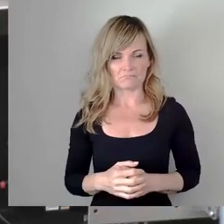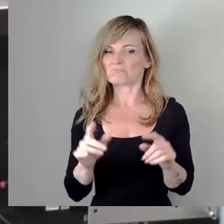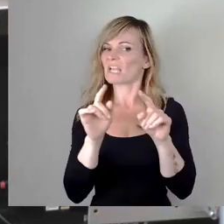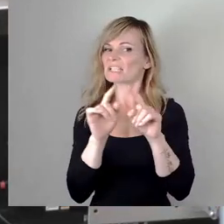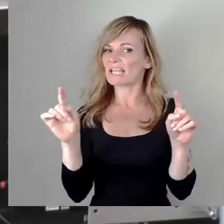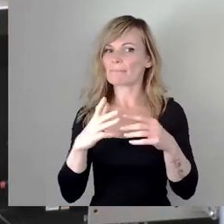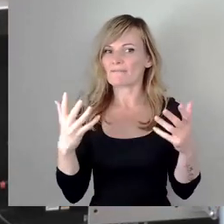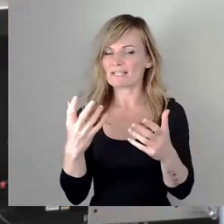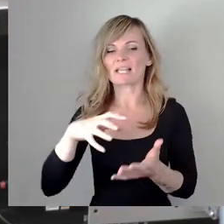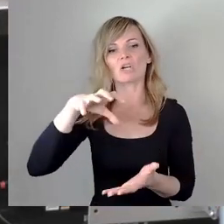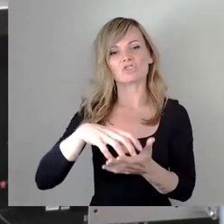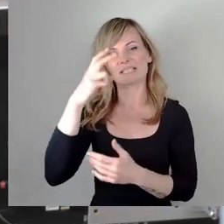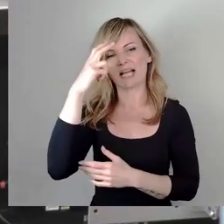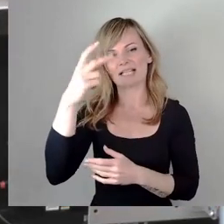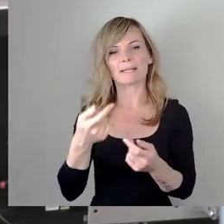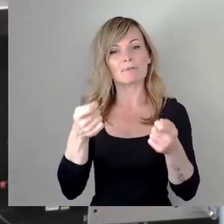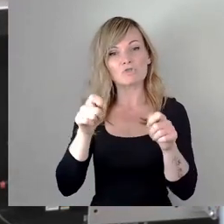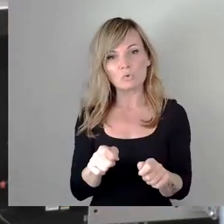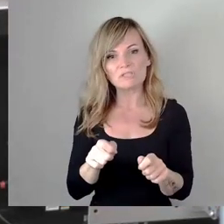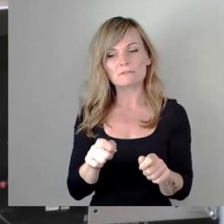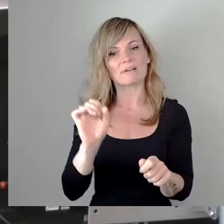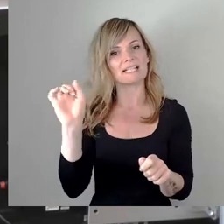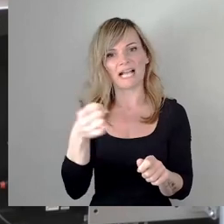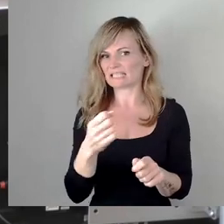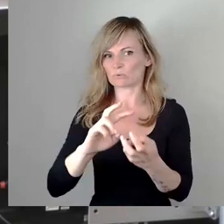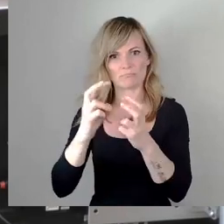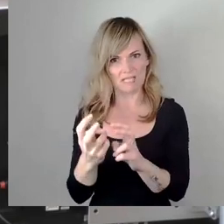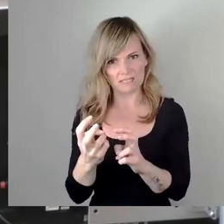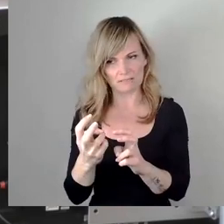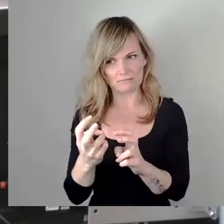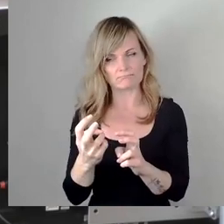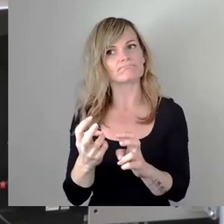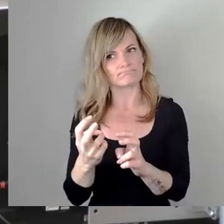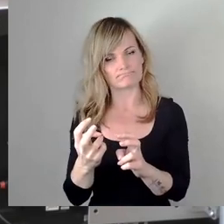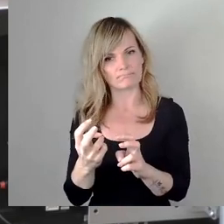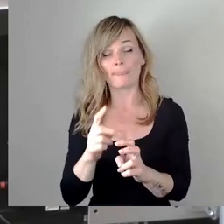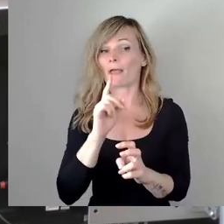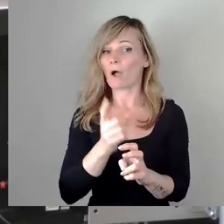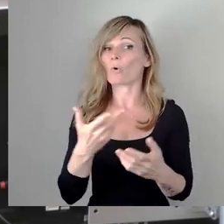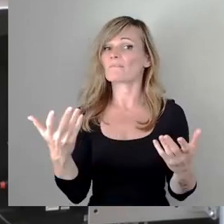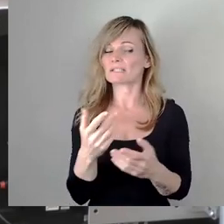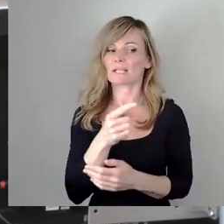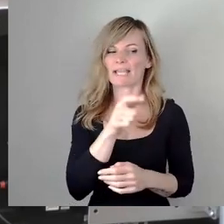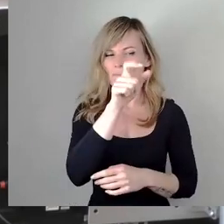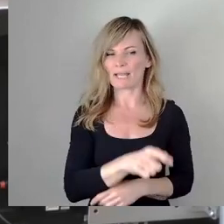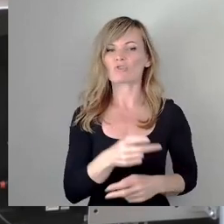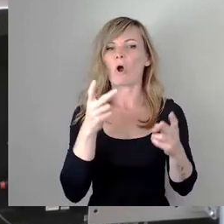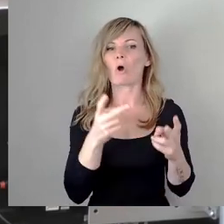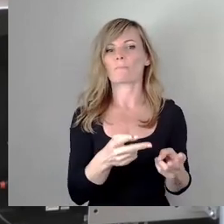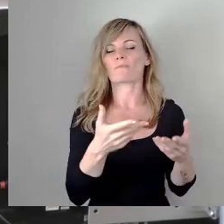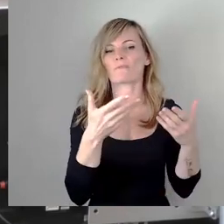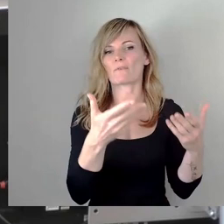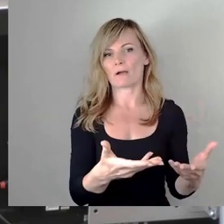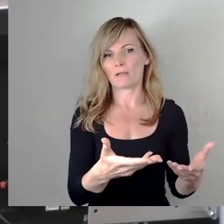Stadtratsbeschluss kann nicht umgesetzt werden. Worum geht es auch? Ein Mensch wurde Opfer eines terroristischen Verbrechens